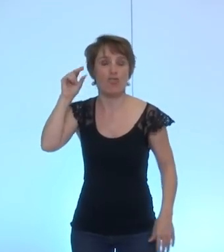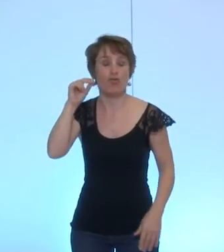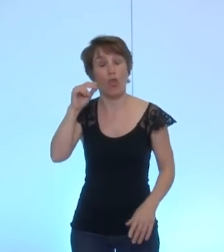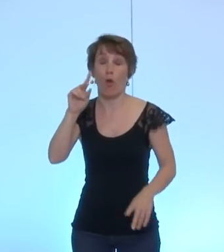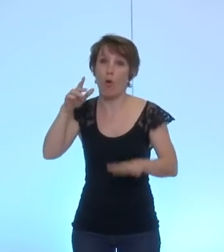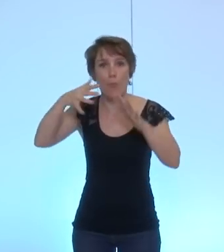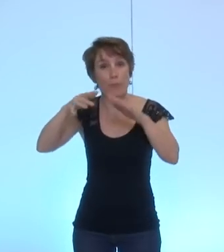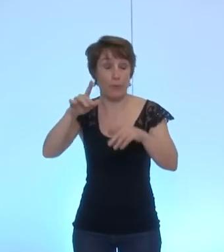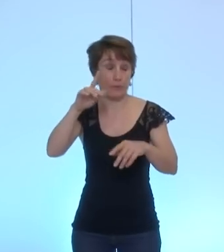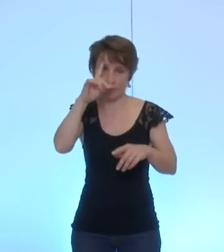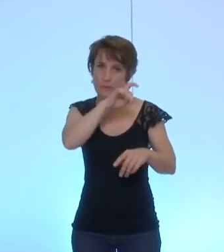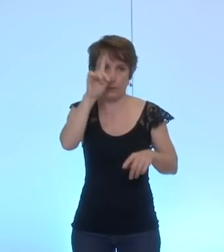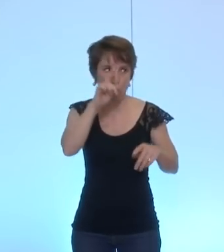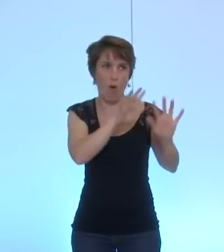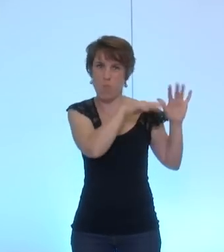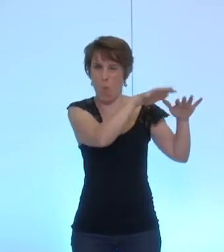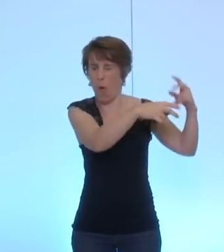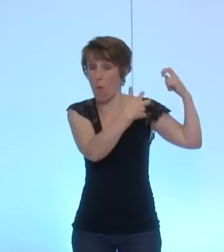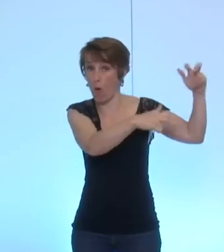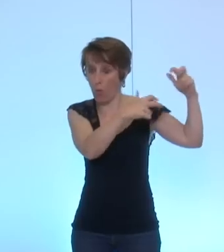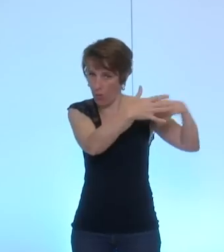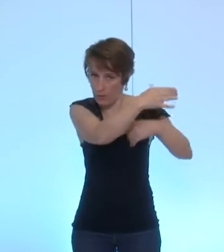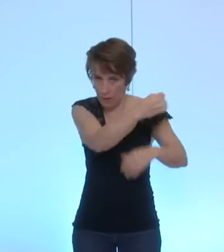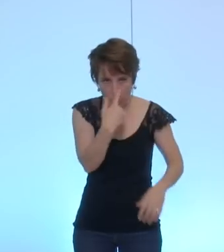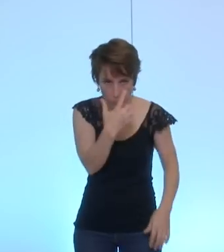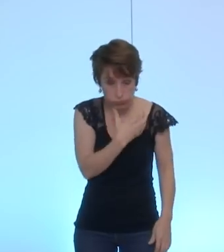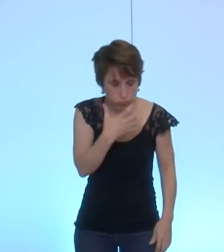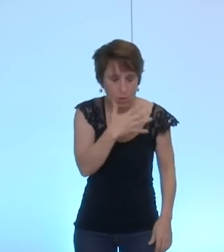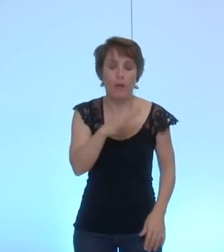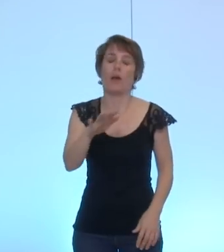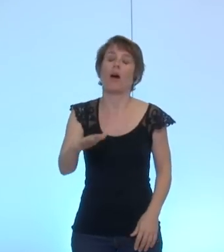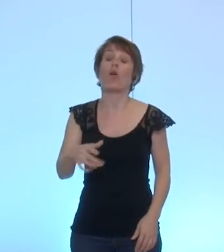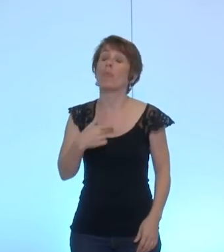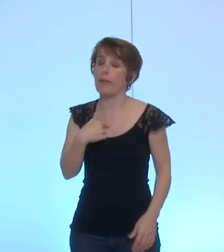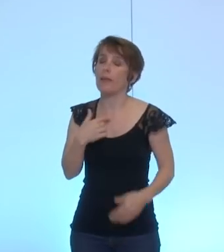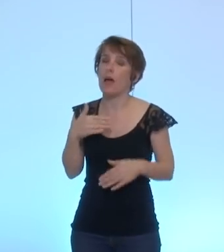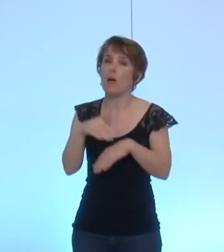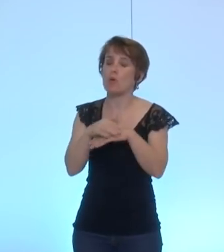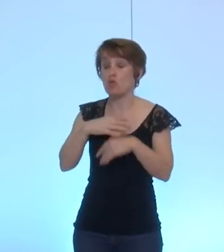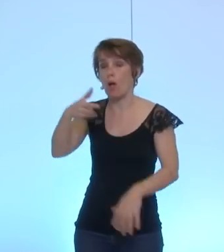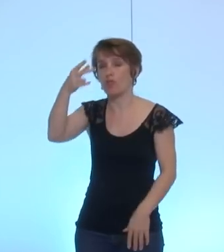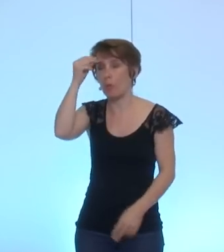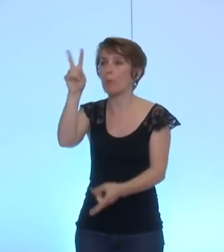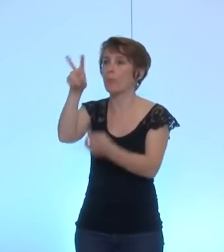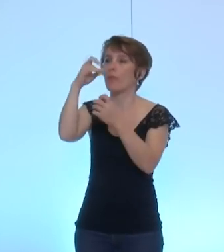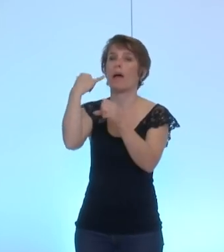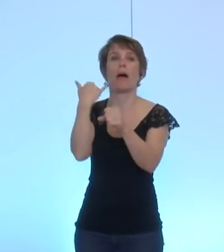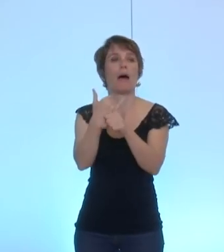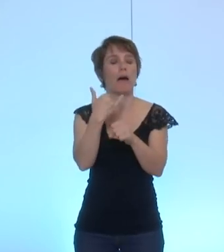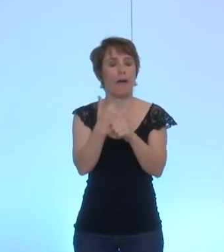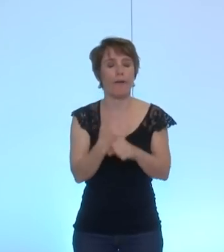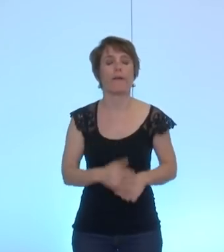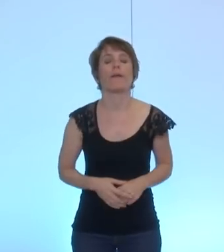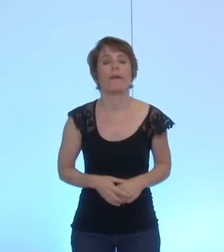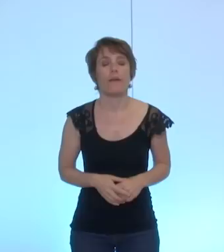bruit derrière. Le signal fort c'est quoi ? Nous dites-vous ce soir. C'est-à qu'on va transférer